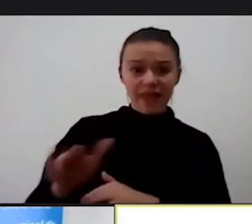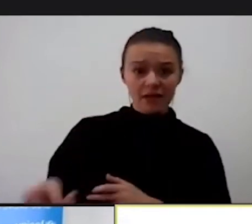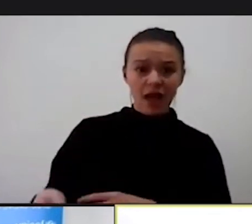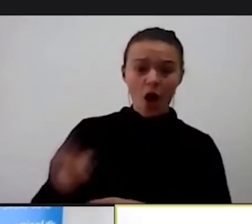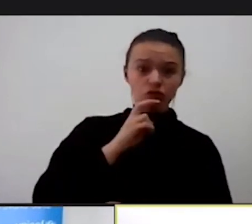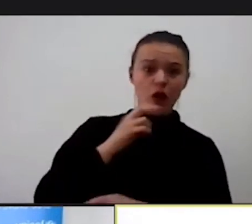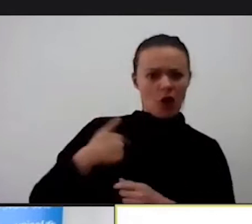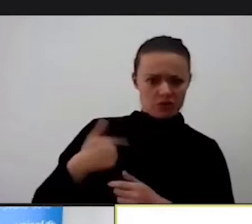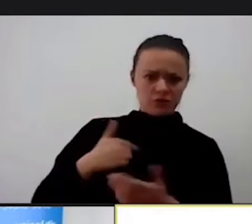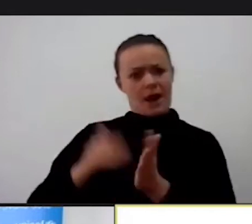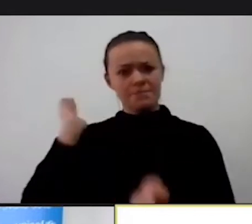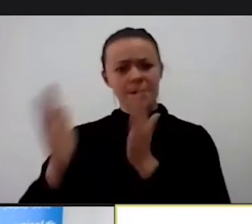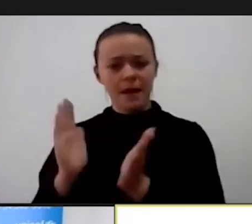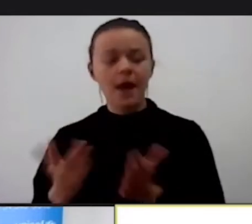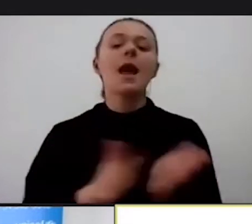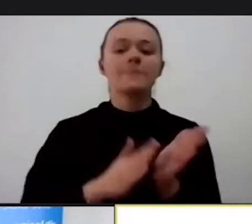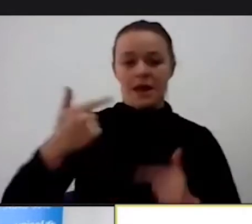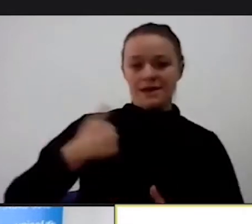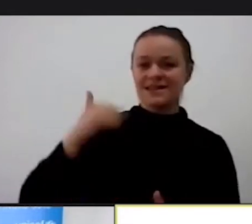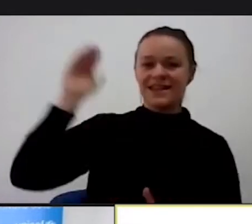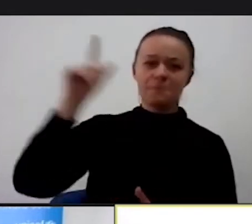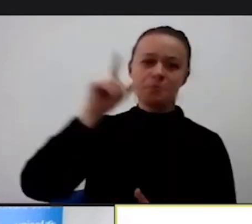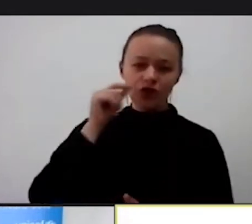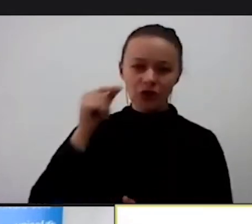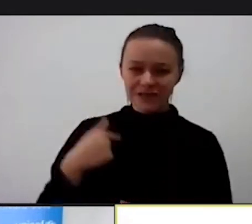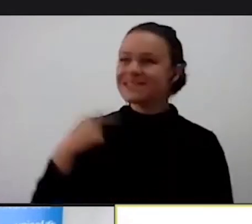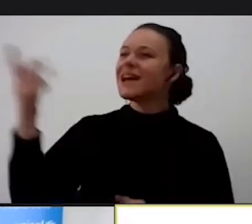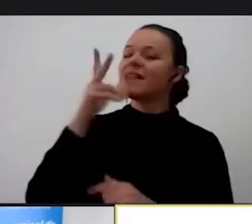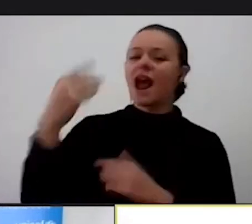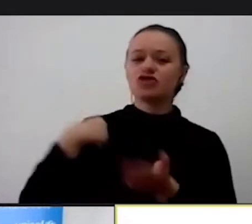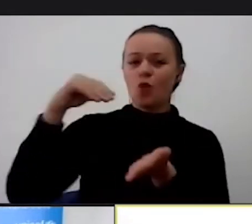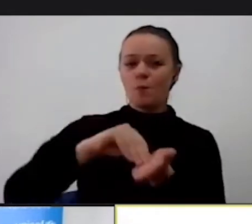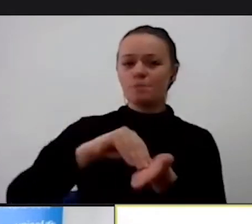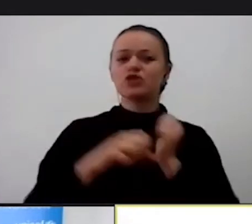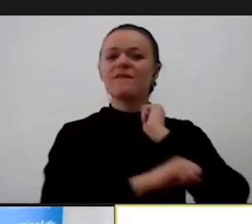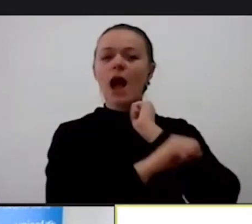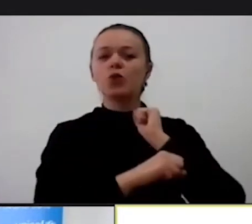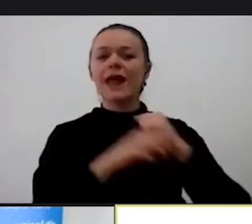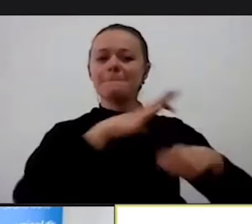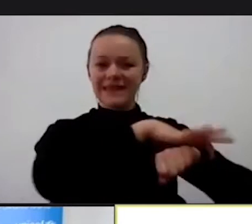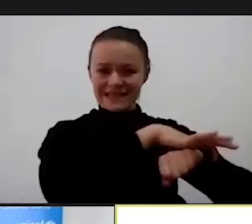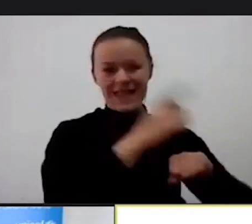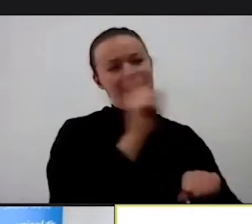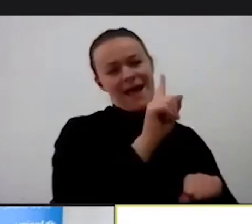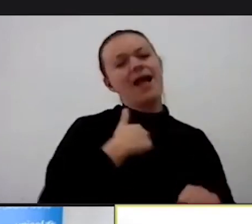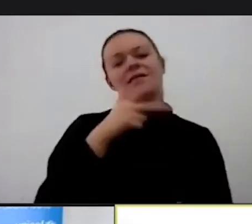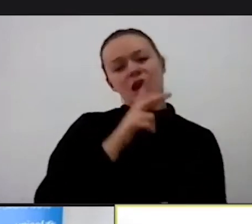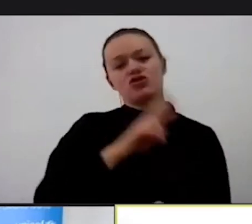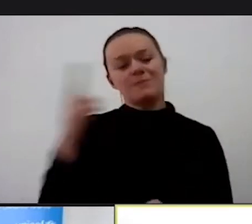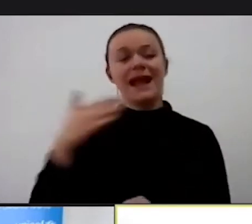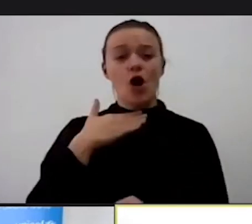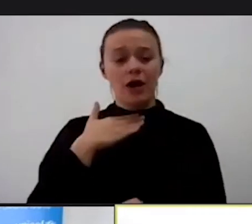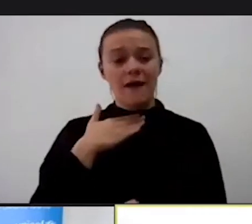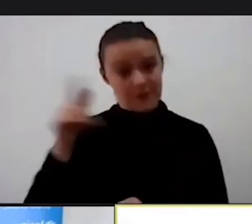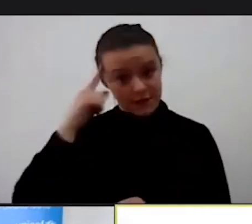Što znači da ako ja kažem svom ocu, neću da upišem medicinu, nego hoću da upišem geografiju, to znači da on